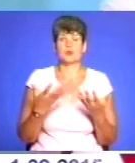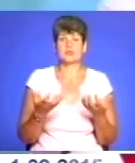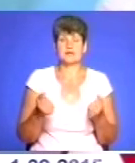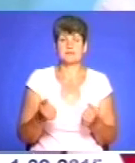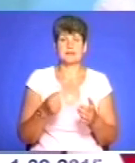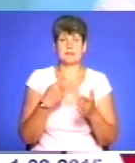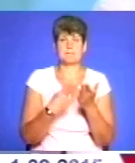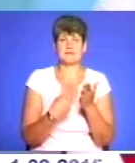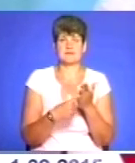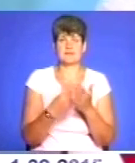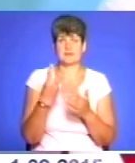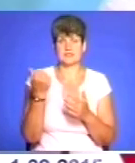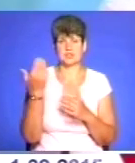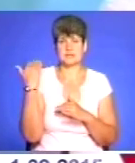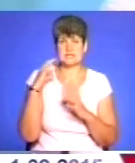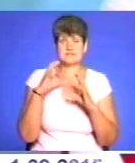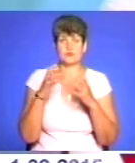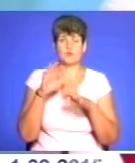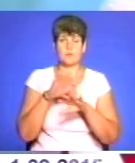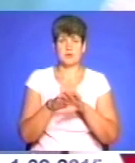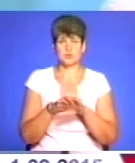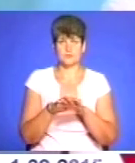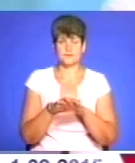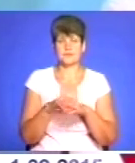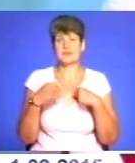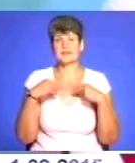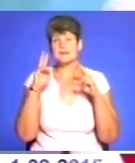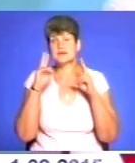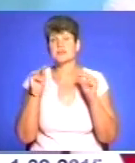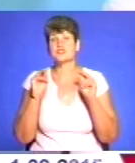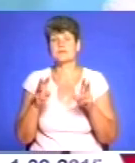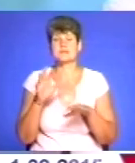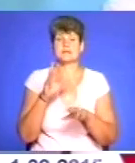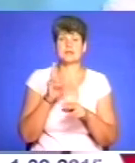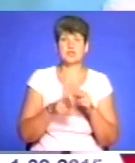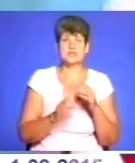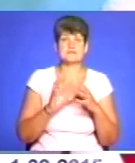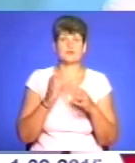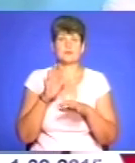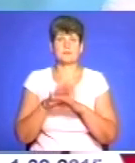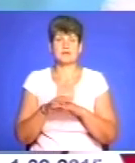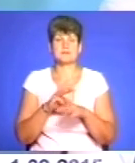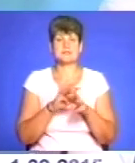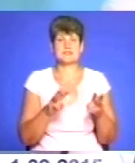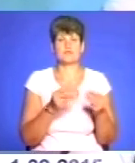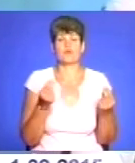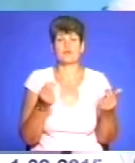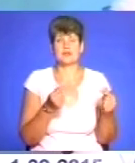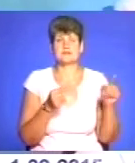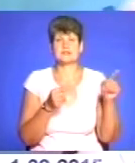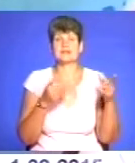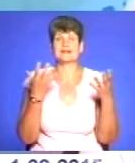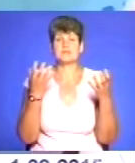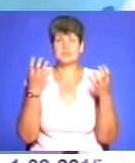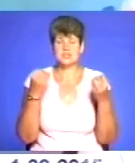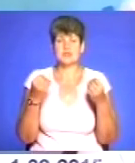підтвердження 2 тижні назад Світового банку. Не знаю, чим воно закінчиться. Світовий банк через Міністерство фінансів, що там ще на всю